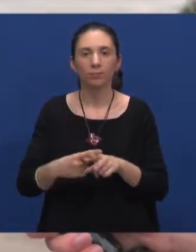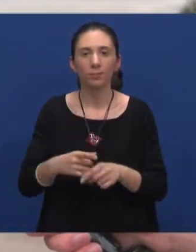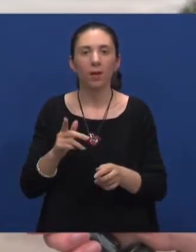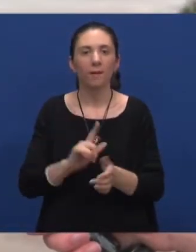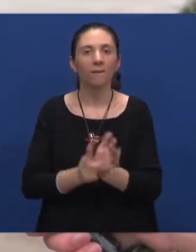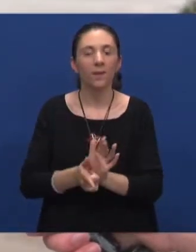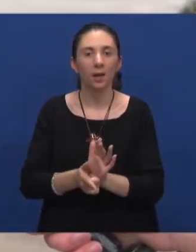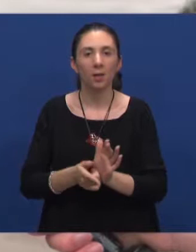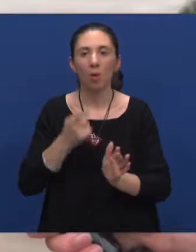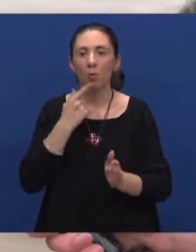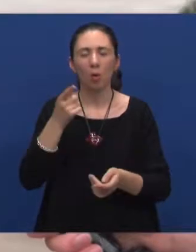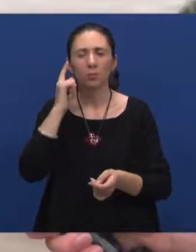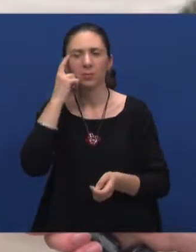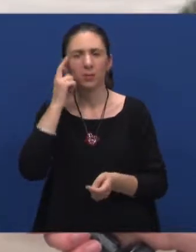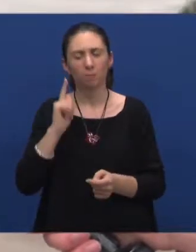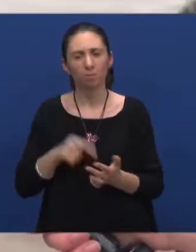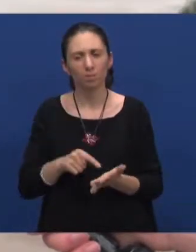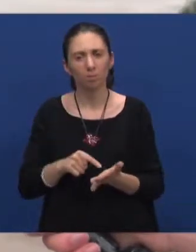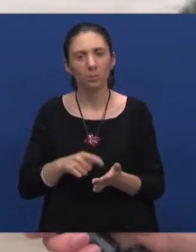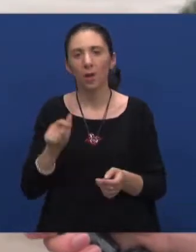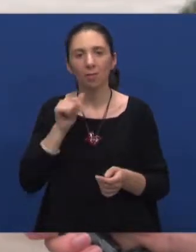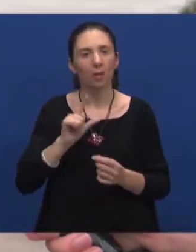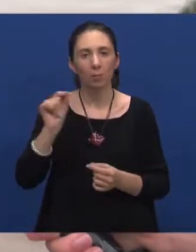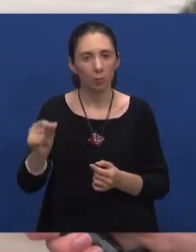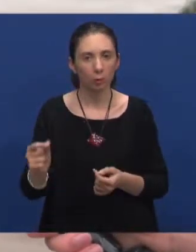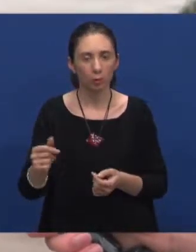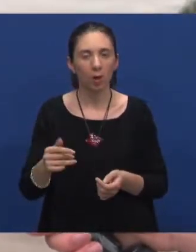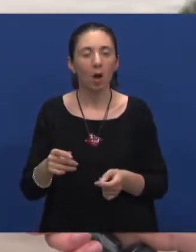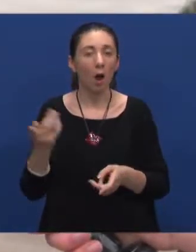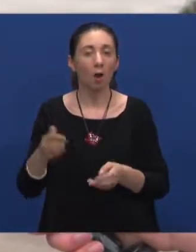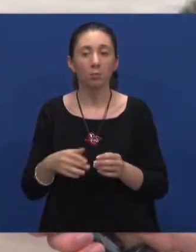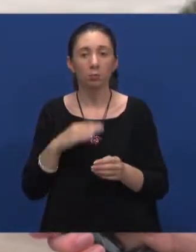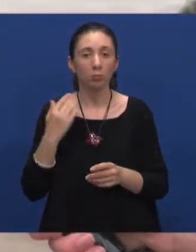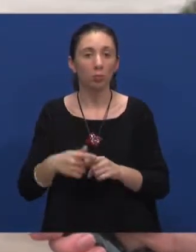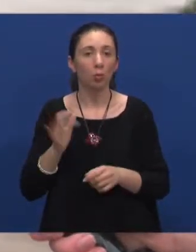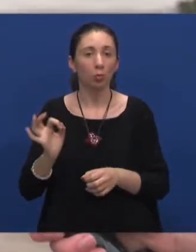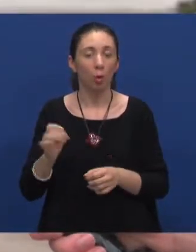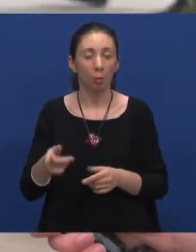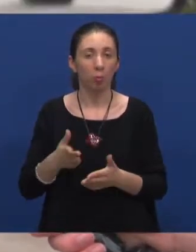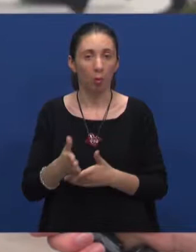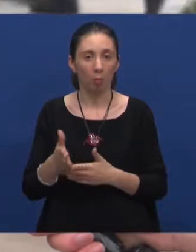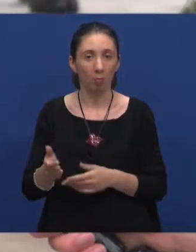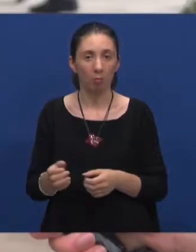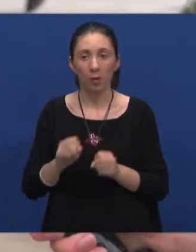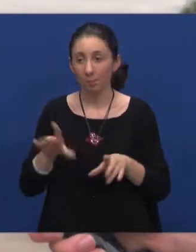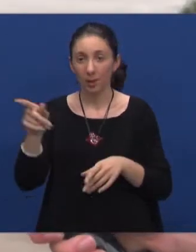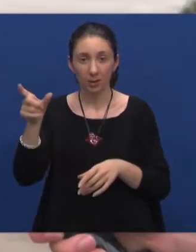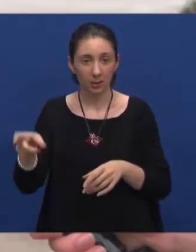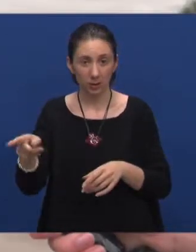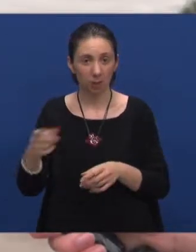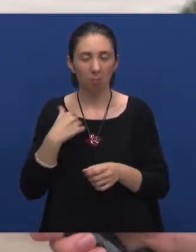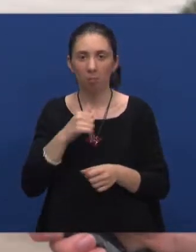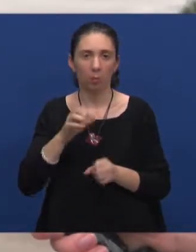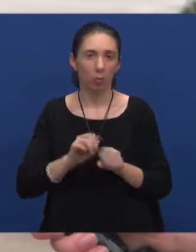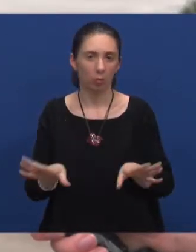ono vrijeme koje ste zacrtali otići tamo, no većinom to jako dobro funkcionira i bez njih stvarno ne bi